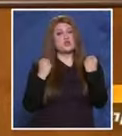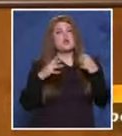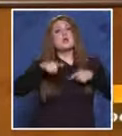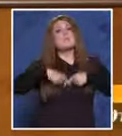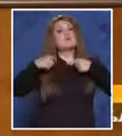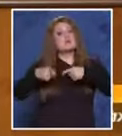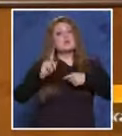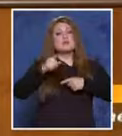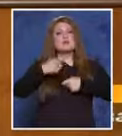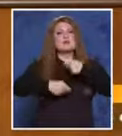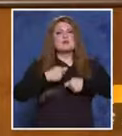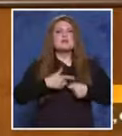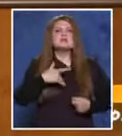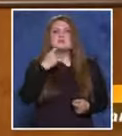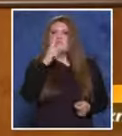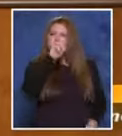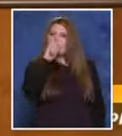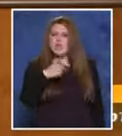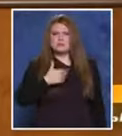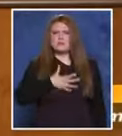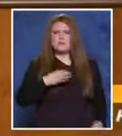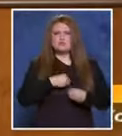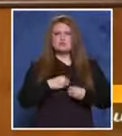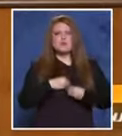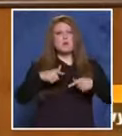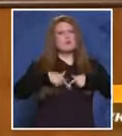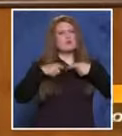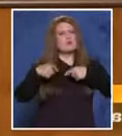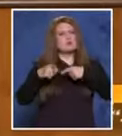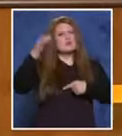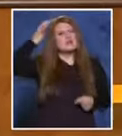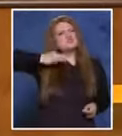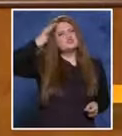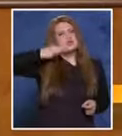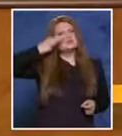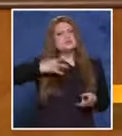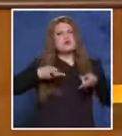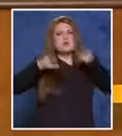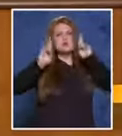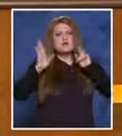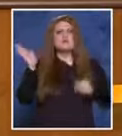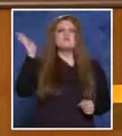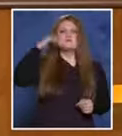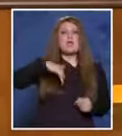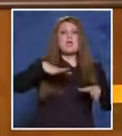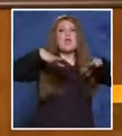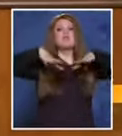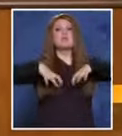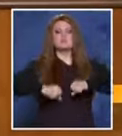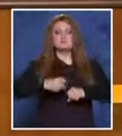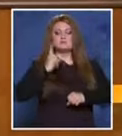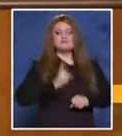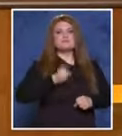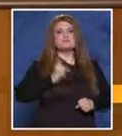да действа. Но, искам да ви попитам. Имам чувството, че прокуратурата често решава, че все пак трябва властта да бъде